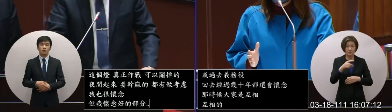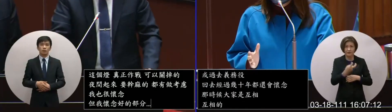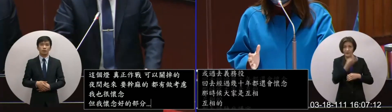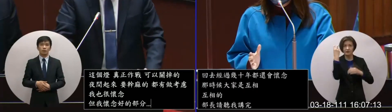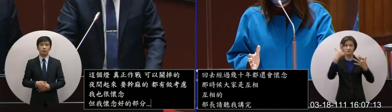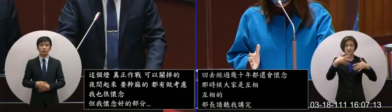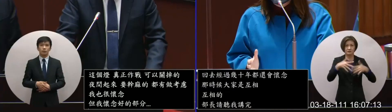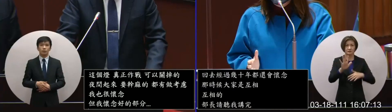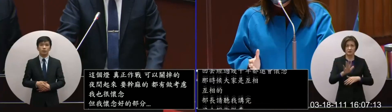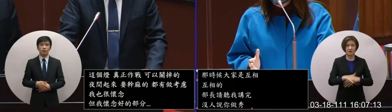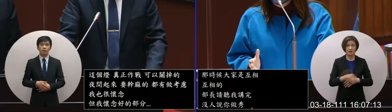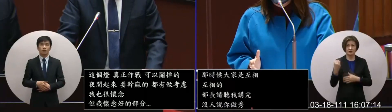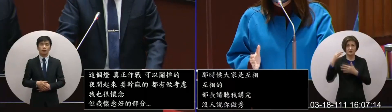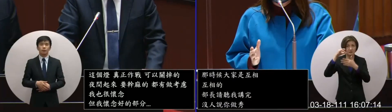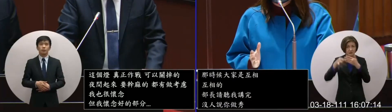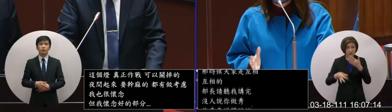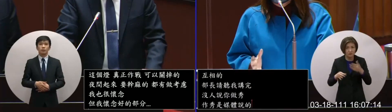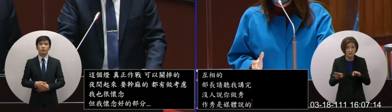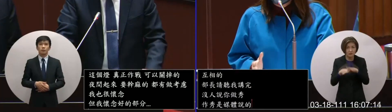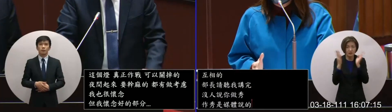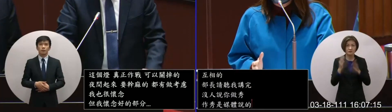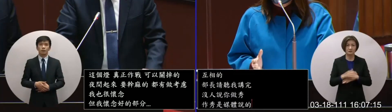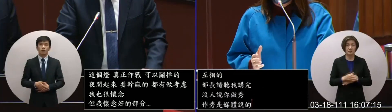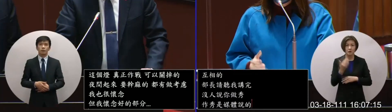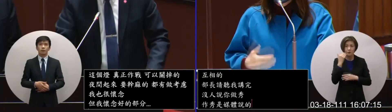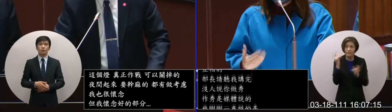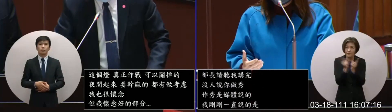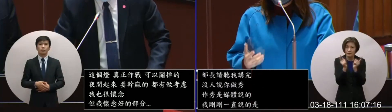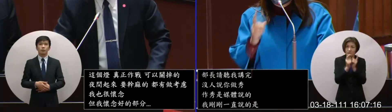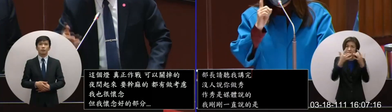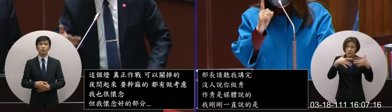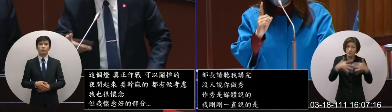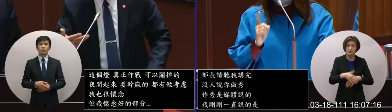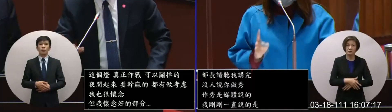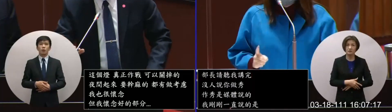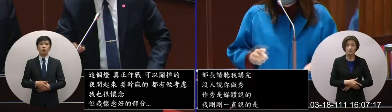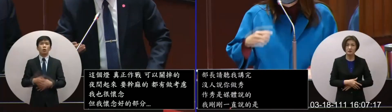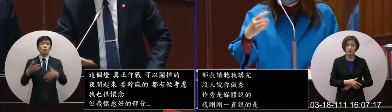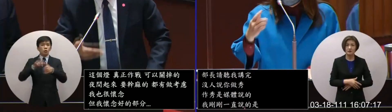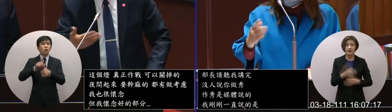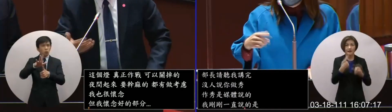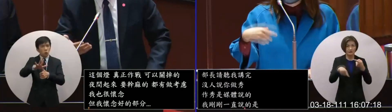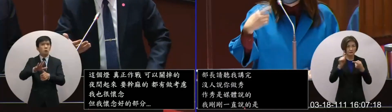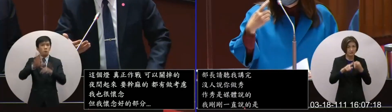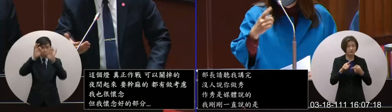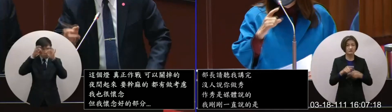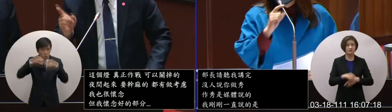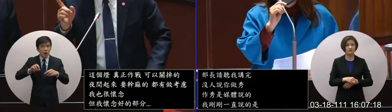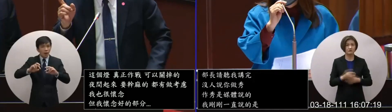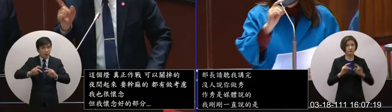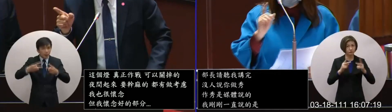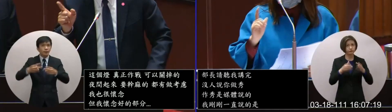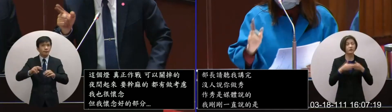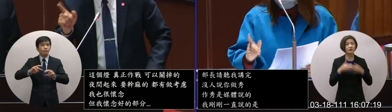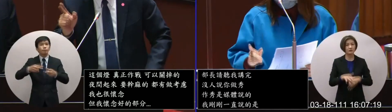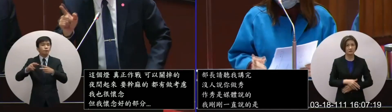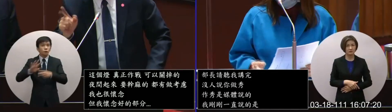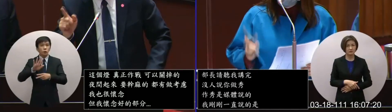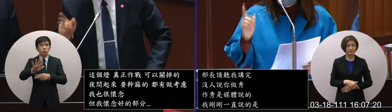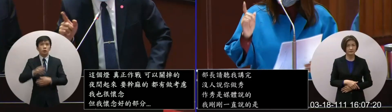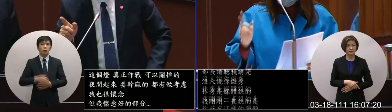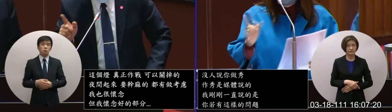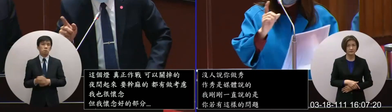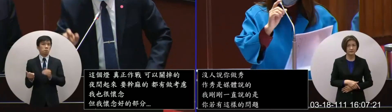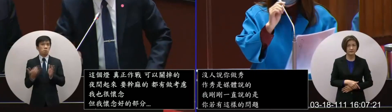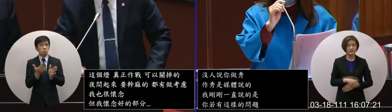你一个新的制度推出来的时候难道不会有问题吗为什么不能接受如果可以去修正的情况